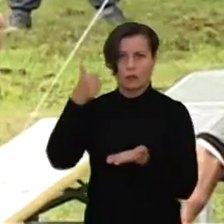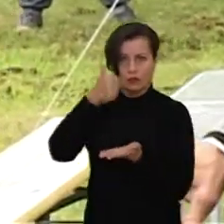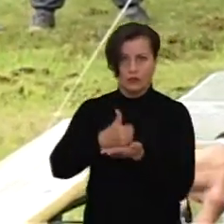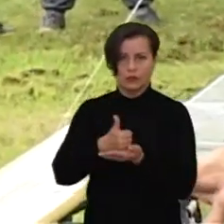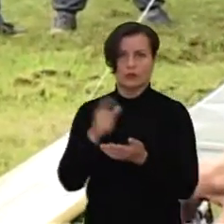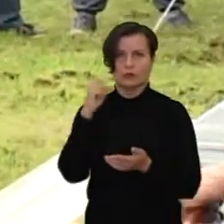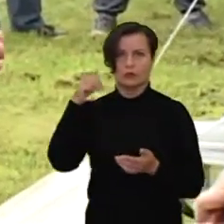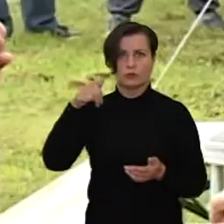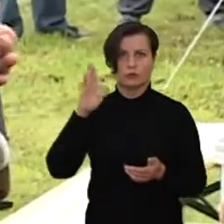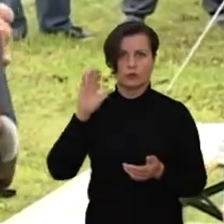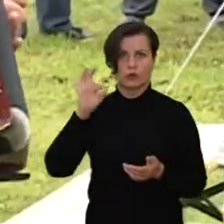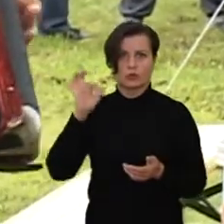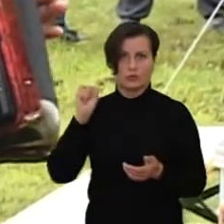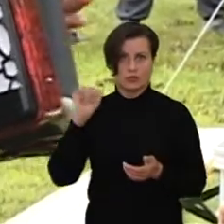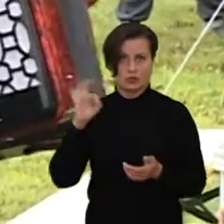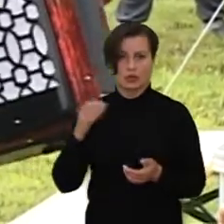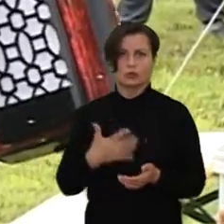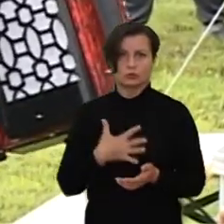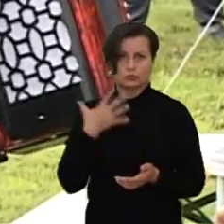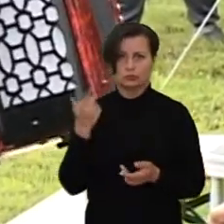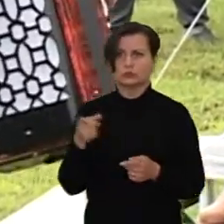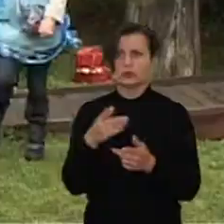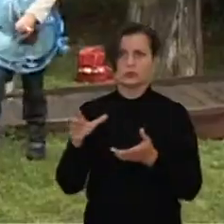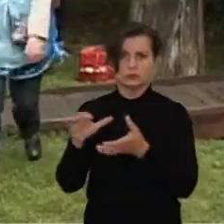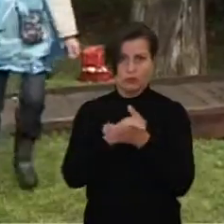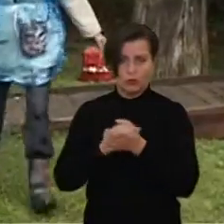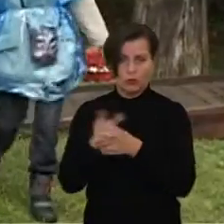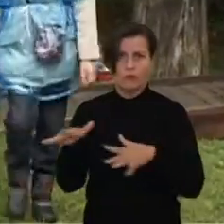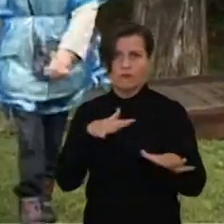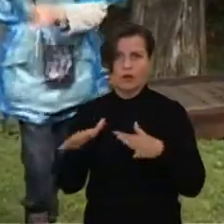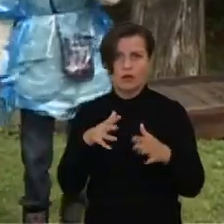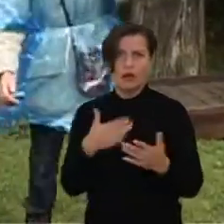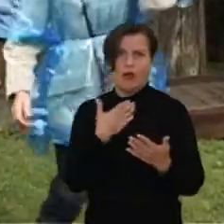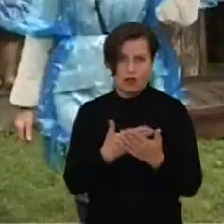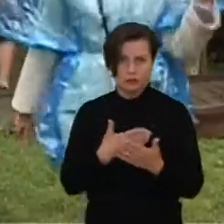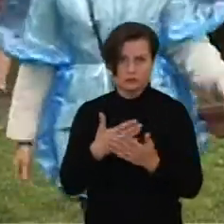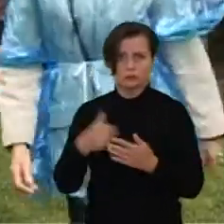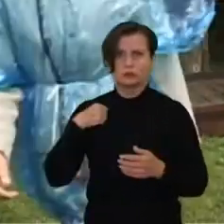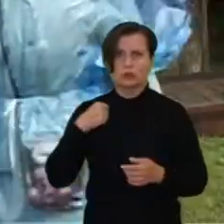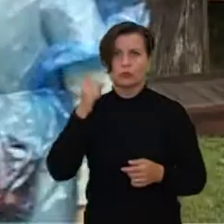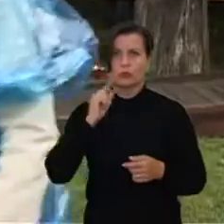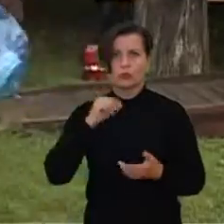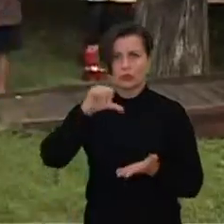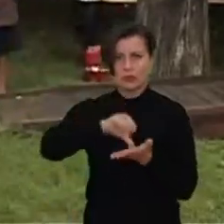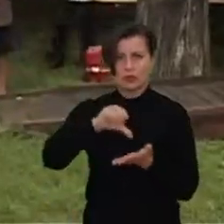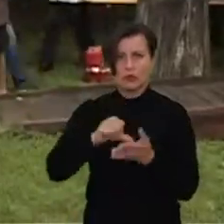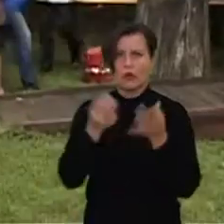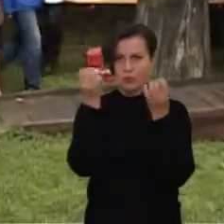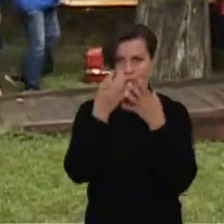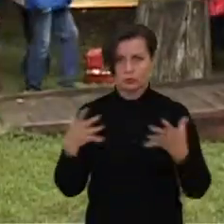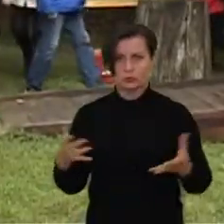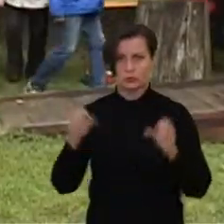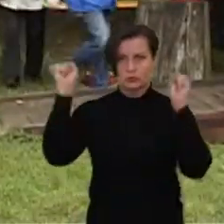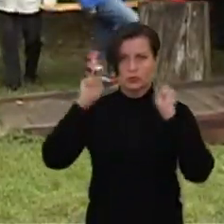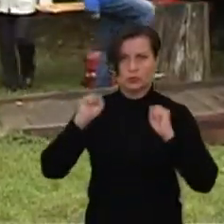Rimantas Dubos ašdžiaugiasi, jog draugijos veikla tampa vis aktyvesnė. Žmonės nori įdaliuvauja tiek kultūriniuose, tiek